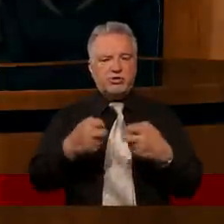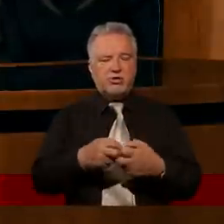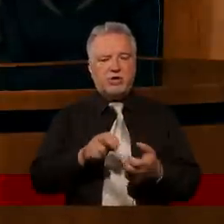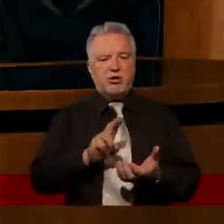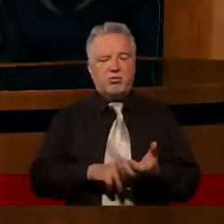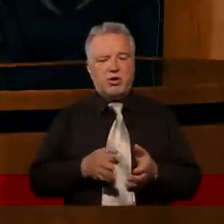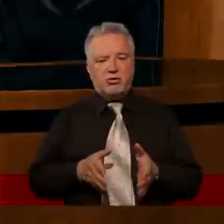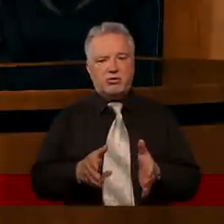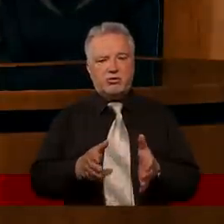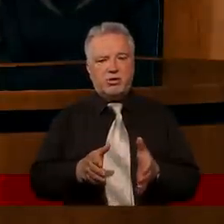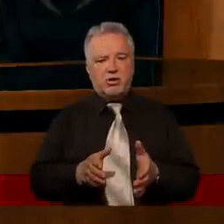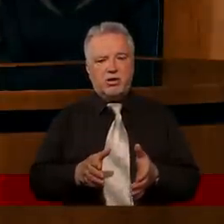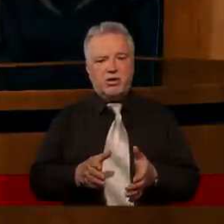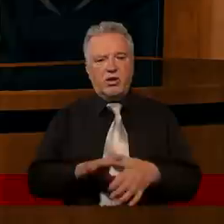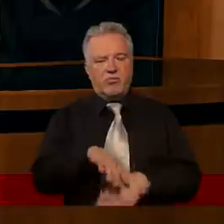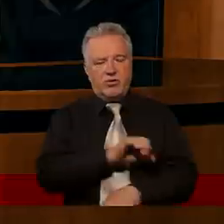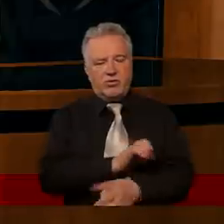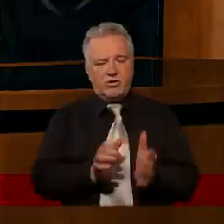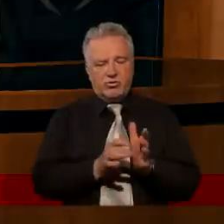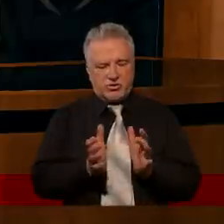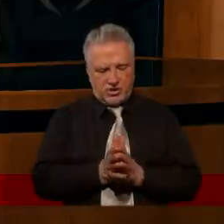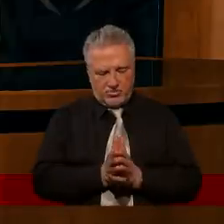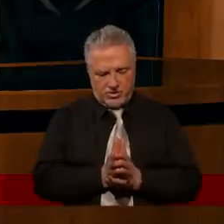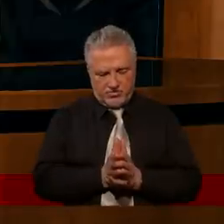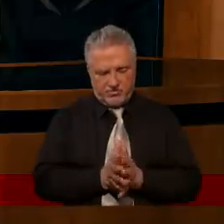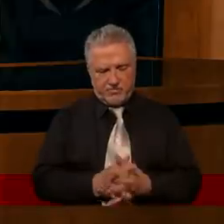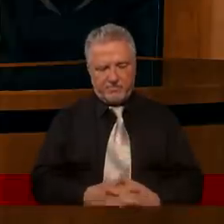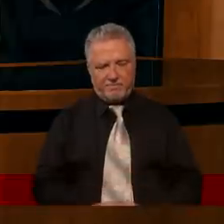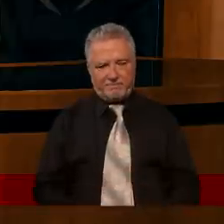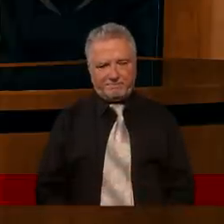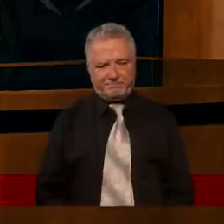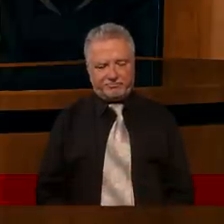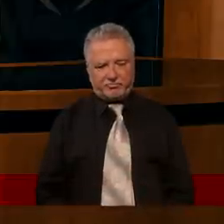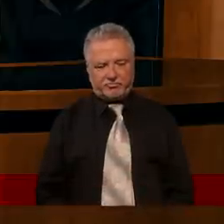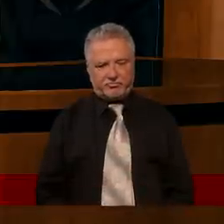nam w tej drodze. W imię Jezusa o to proszę. Amen. Amen.